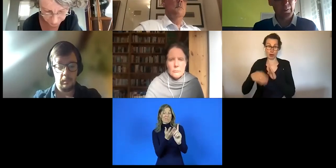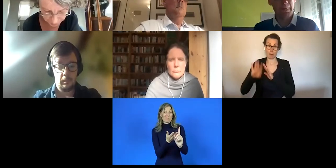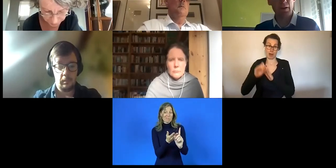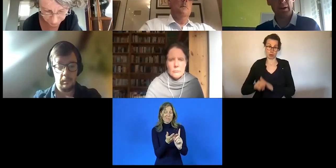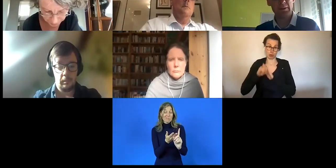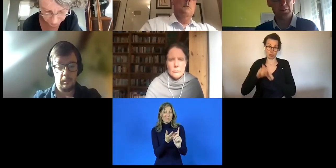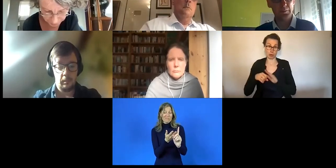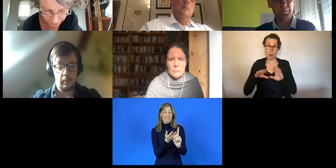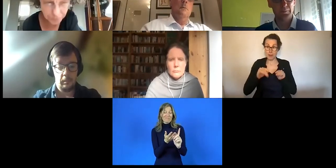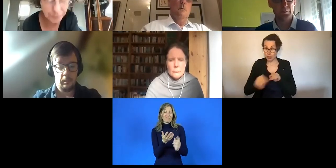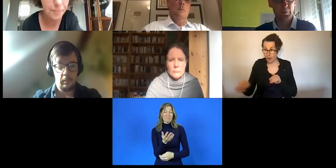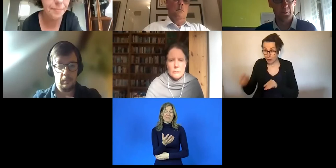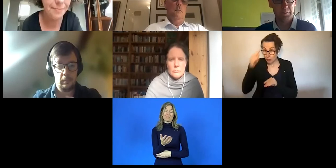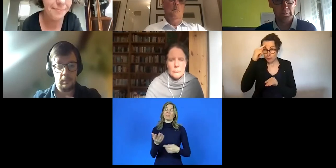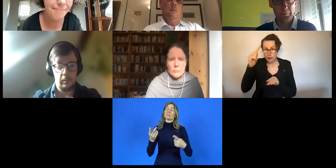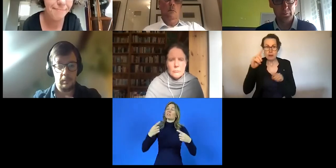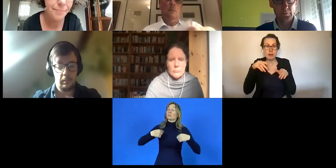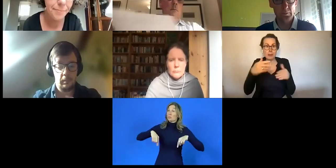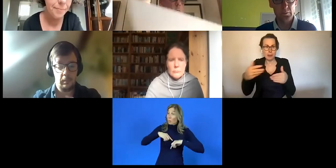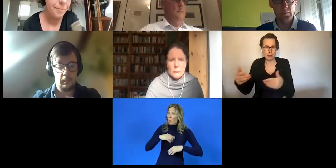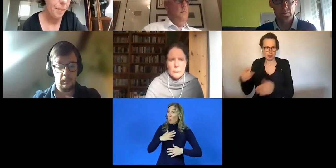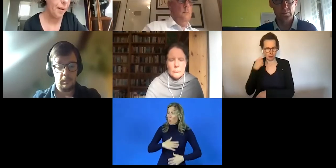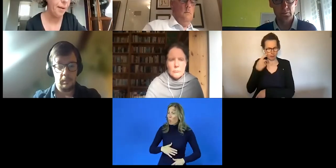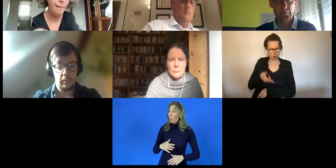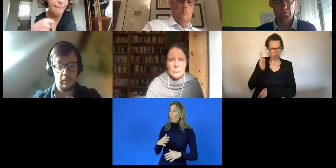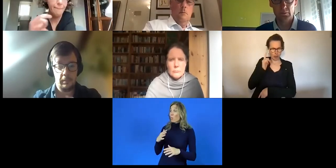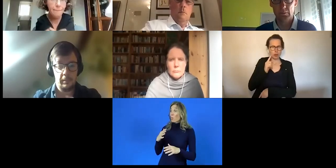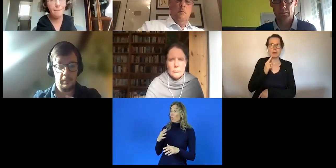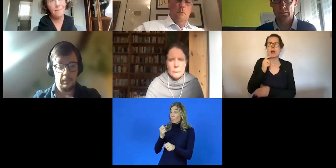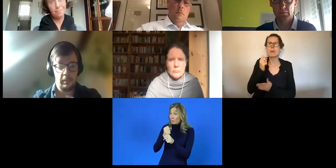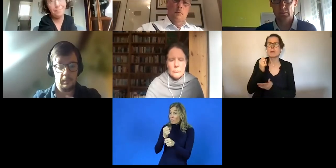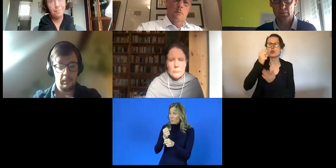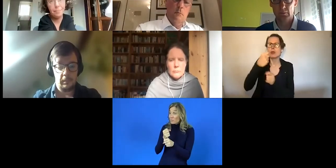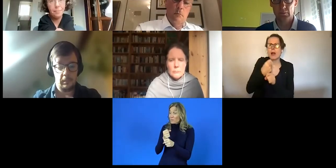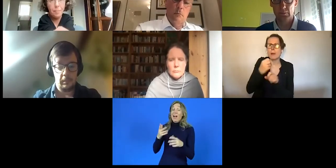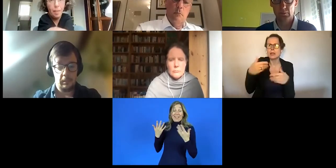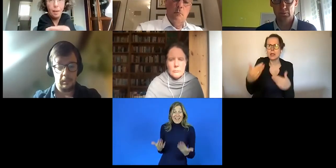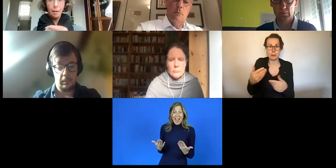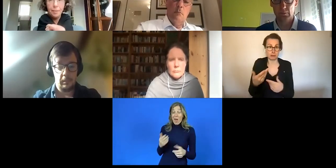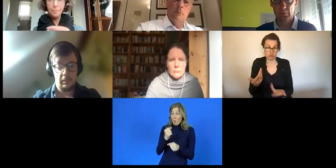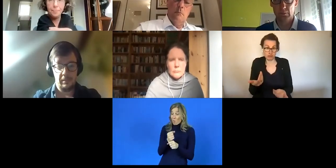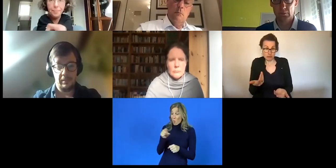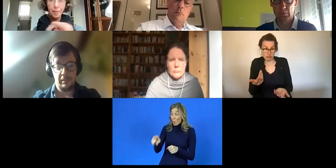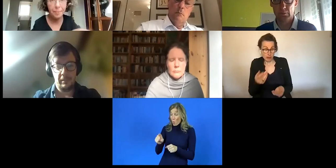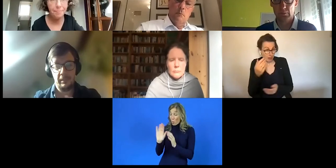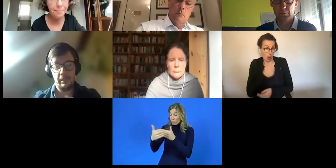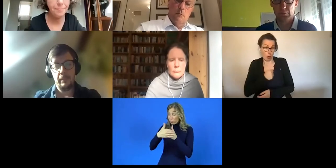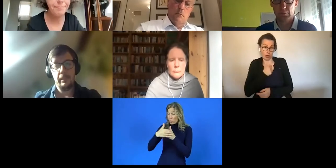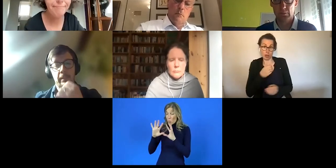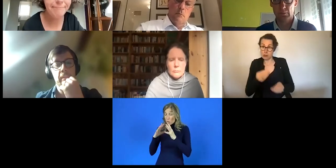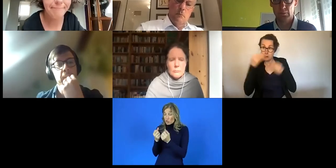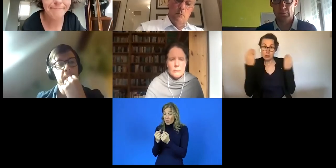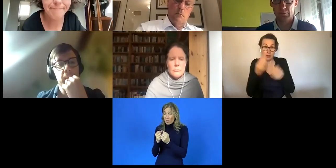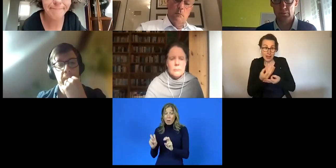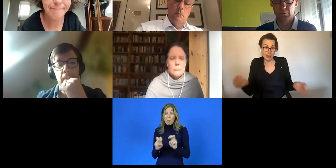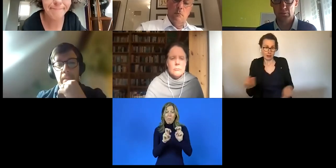wissen, dass es sowas gibt. Ich weiß es, vor drei Jahren wusste ich nicht mal, dass es Budget für Arbeit gibt. Das ist einfach so, das ist schon traurig. Wenn es seit